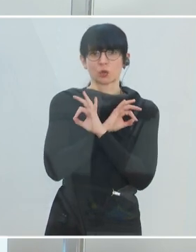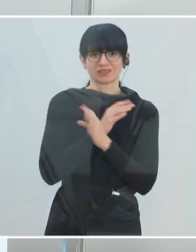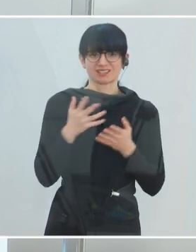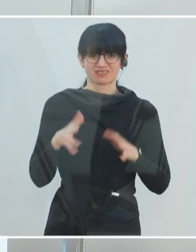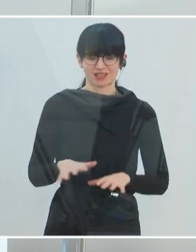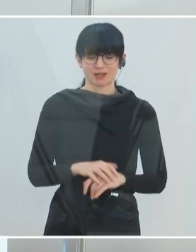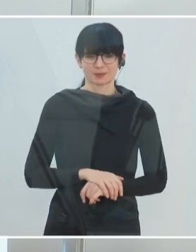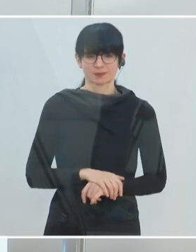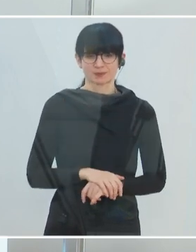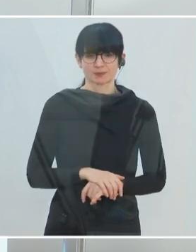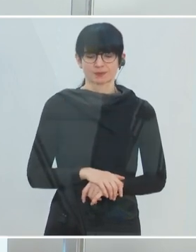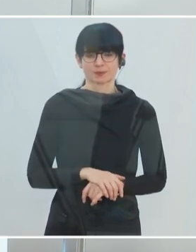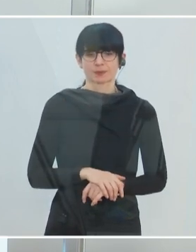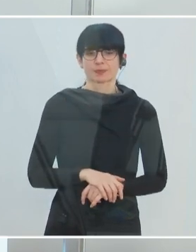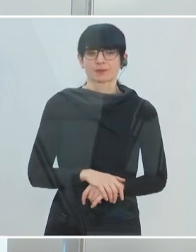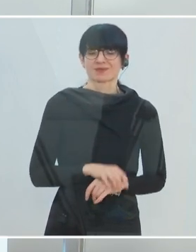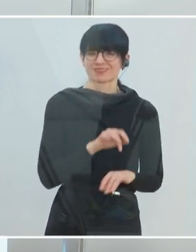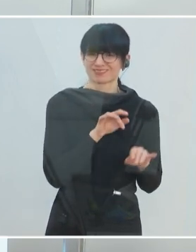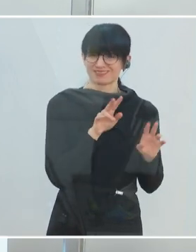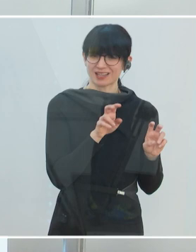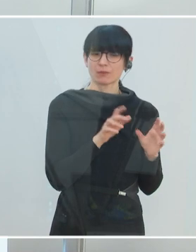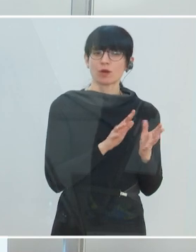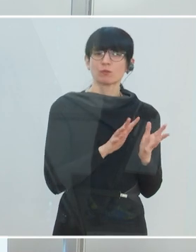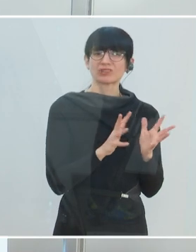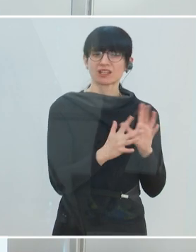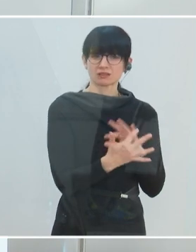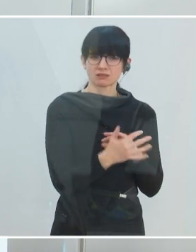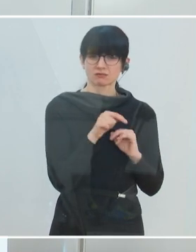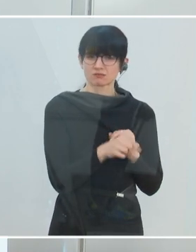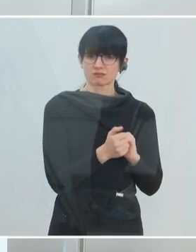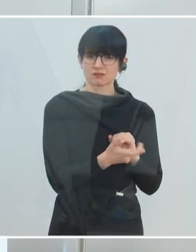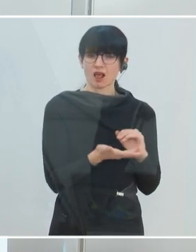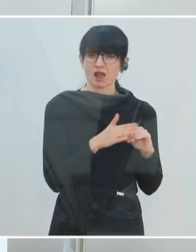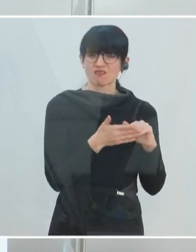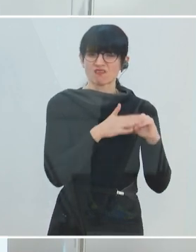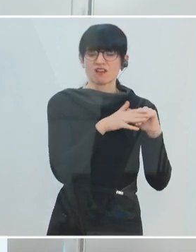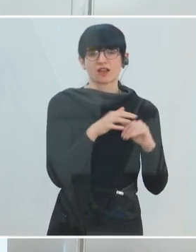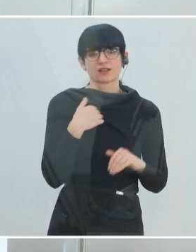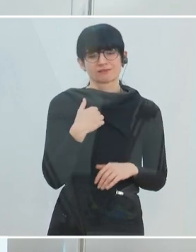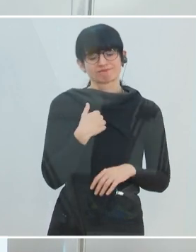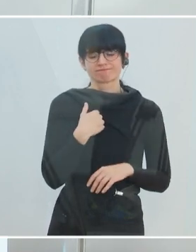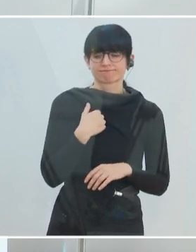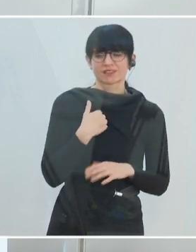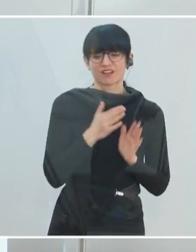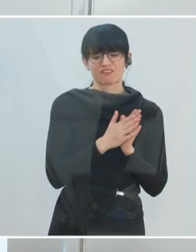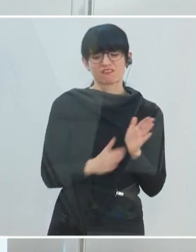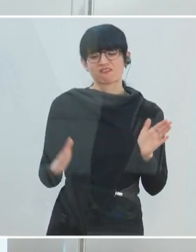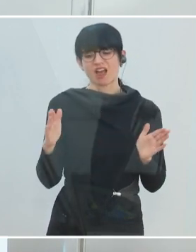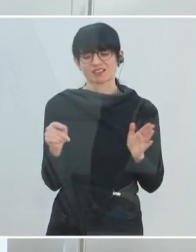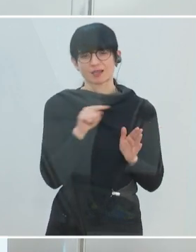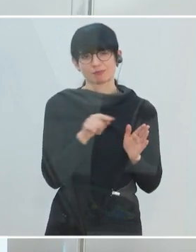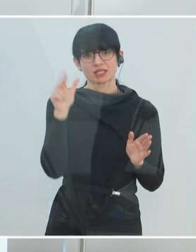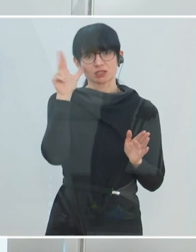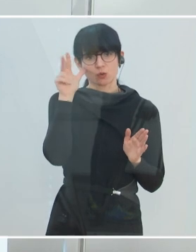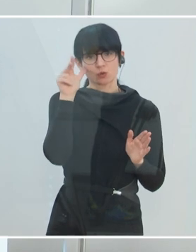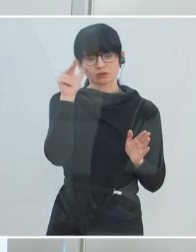Situation. Durch diesen Zuwachs an Mutationen, durch diese steigenden Zahlen haben wir gewusst, dass die Phase bis Ostern noch einmal